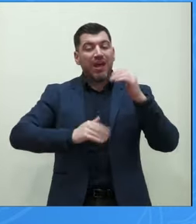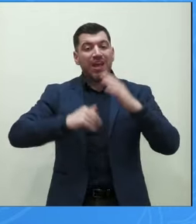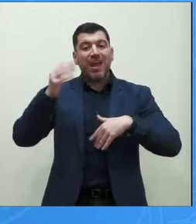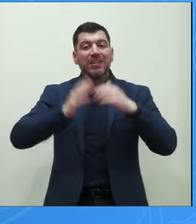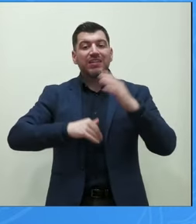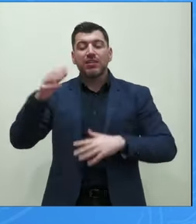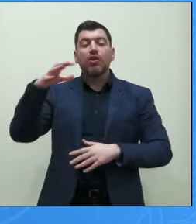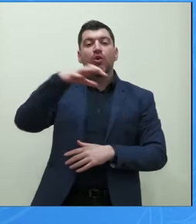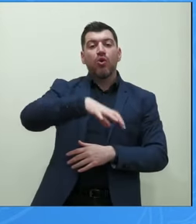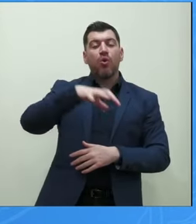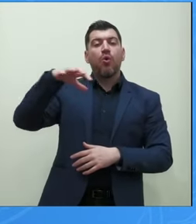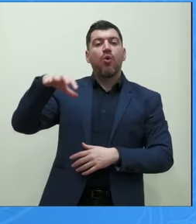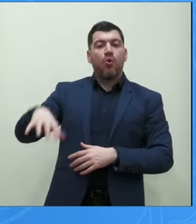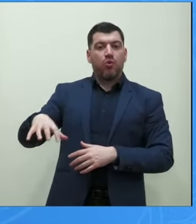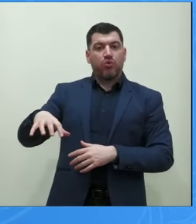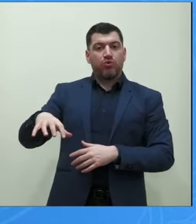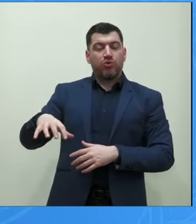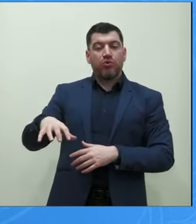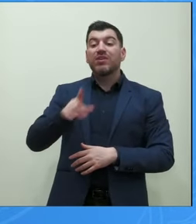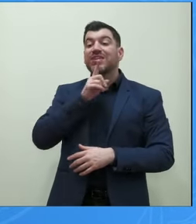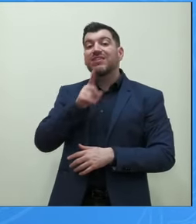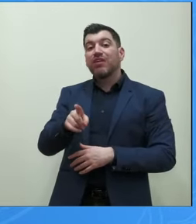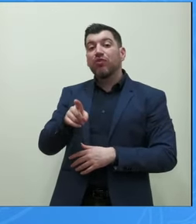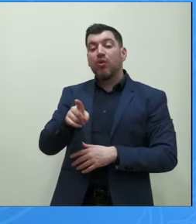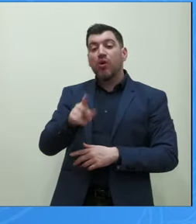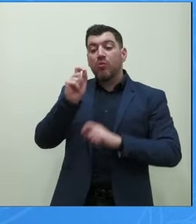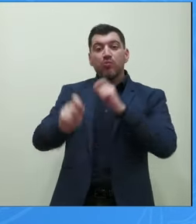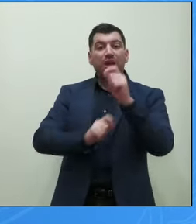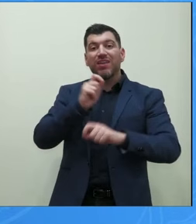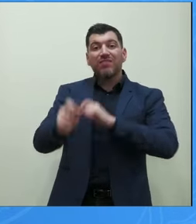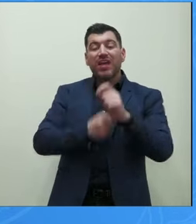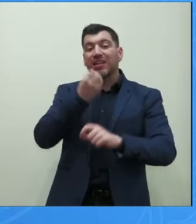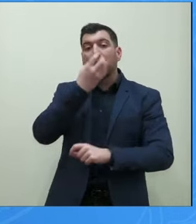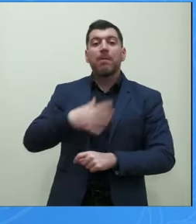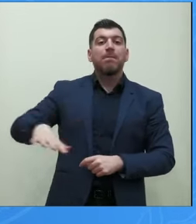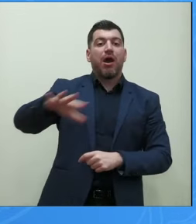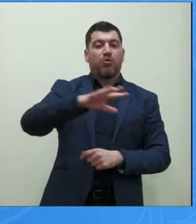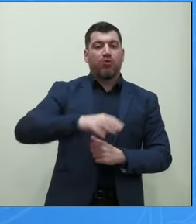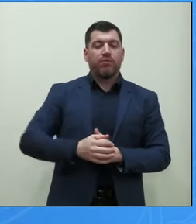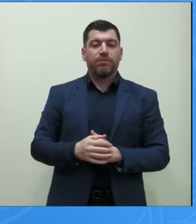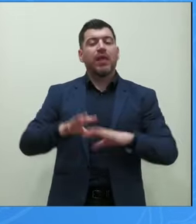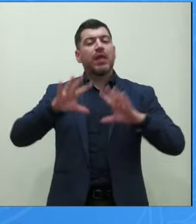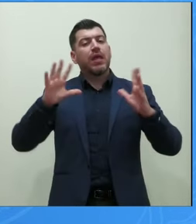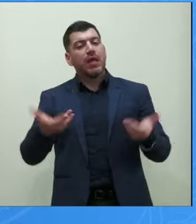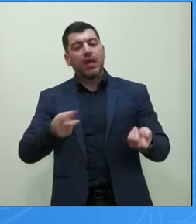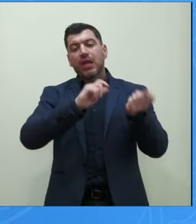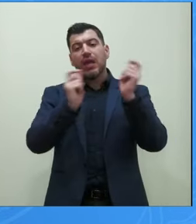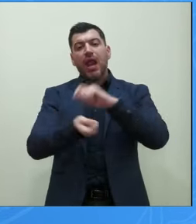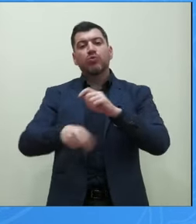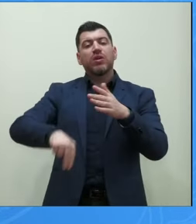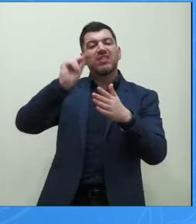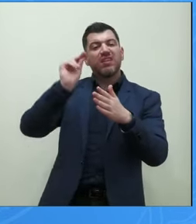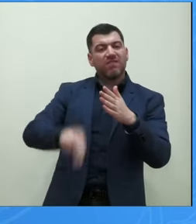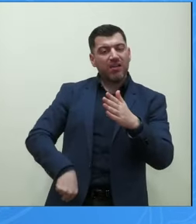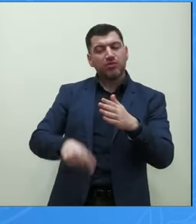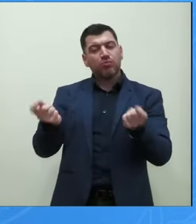μέσα στο χώρο που έχει διαμορφωθεί έχει χαρακτηριστεί σαν πάρκο ή να αλλάξουν συμβάσεις που έχουν γίνει